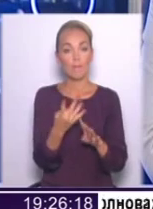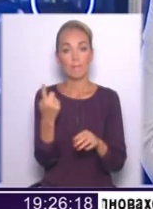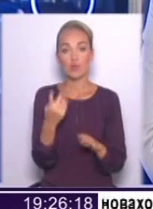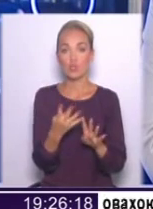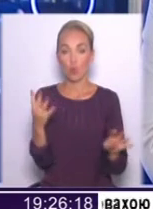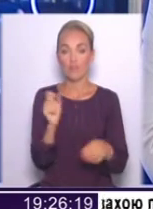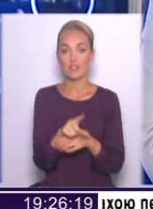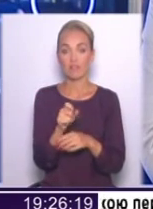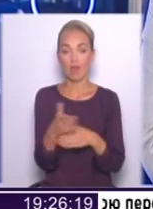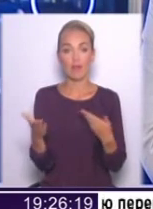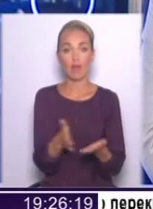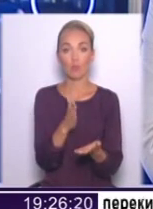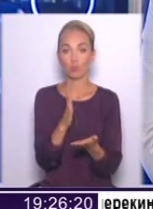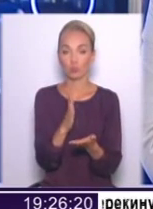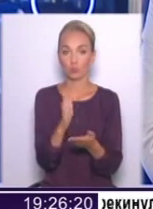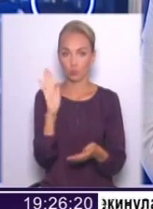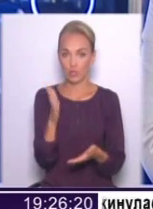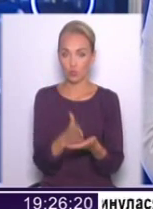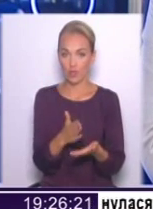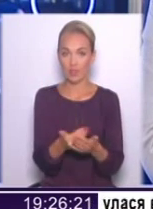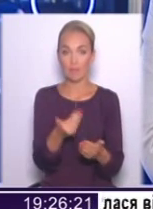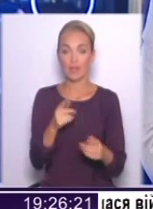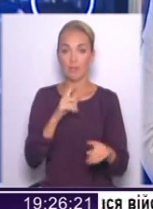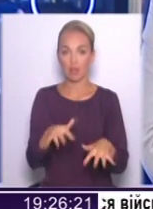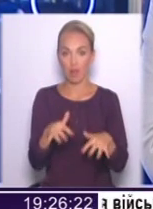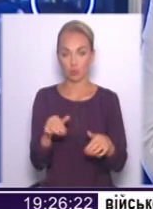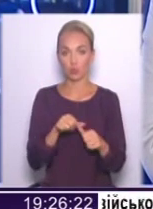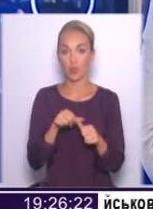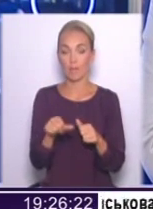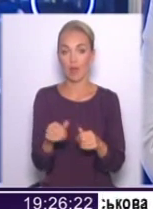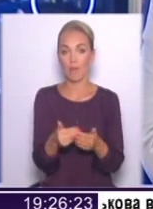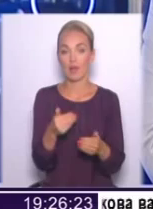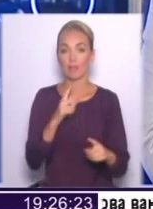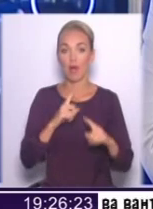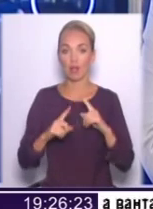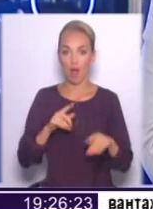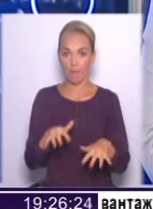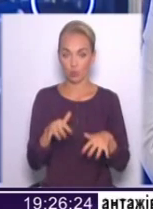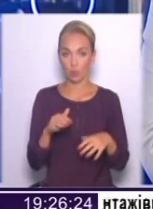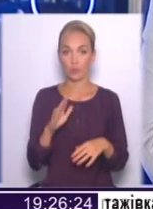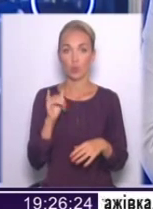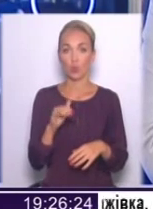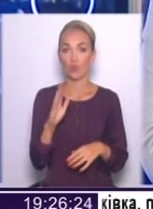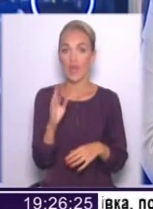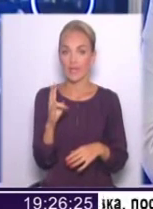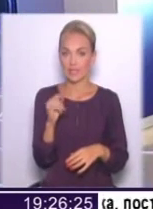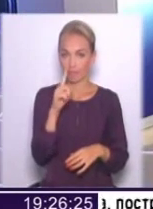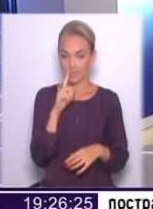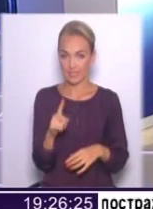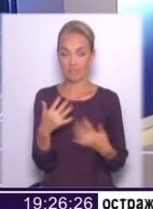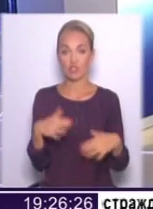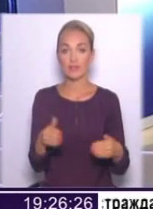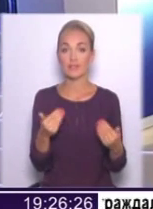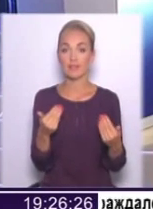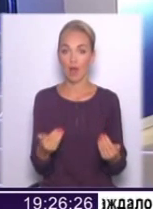буде стояти перед парламентом, ну, зокрема, перед парламентом в вересні місяці. Уже